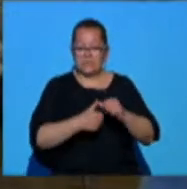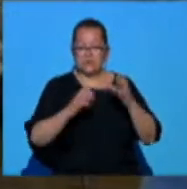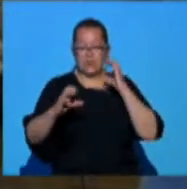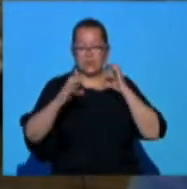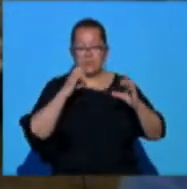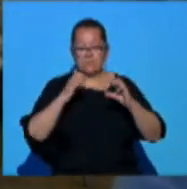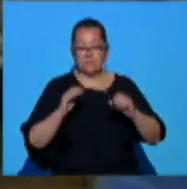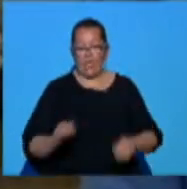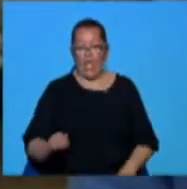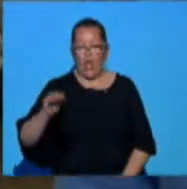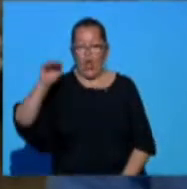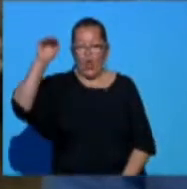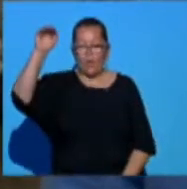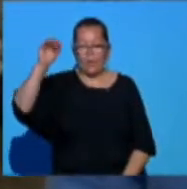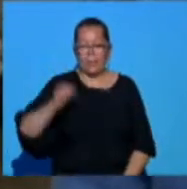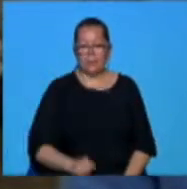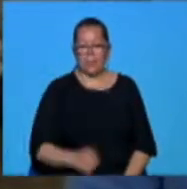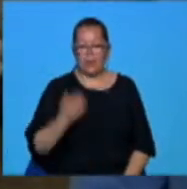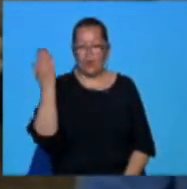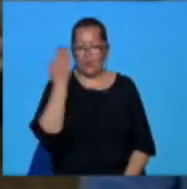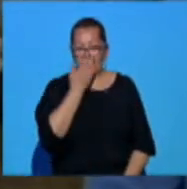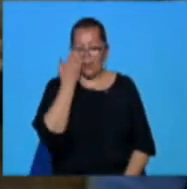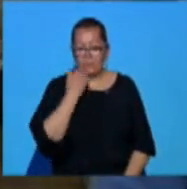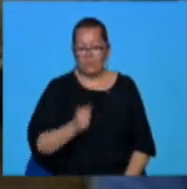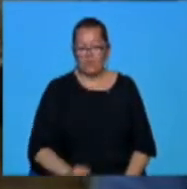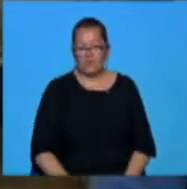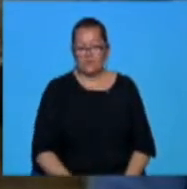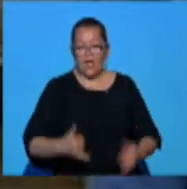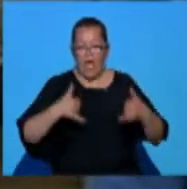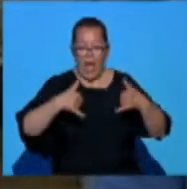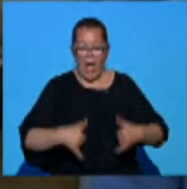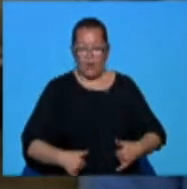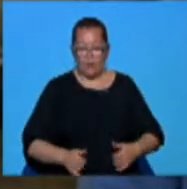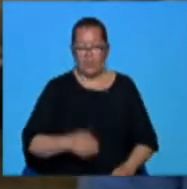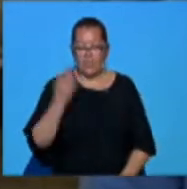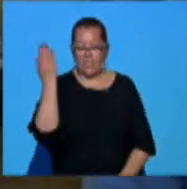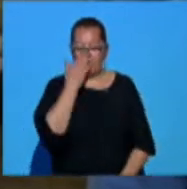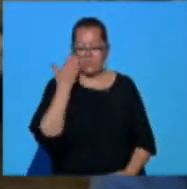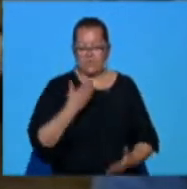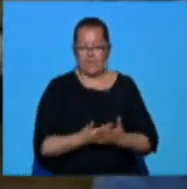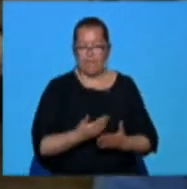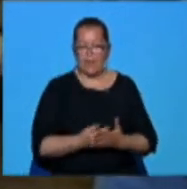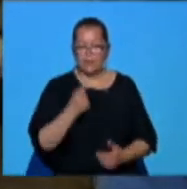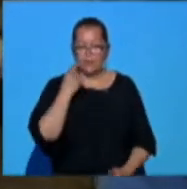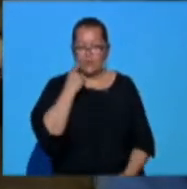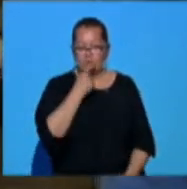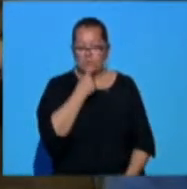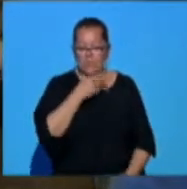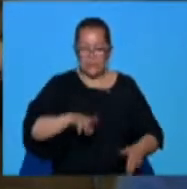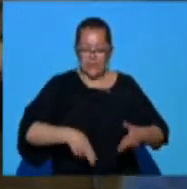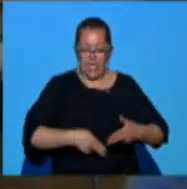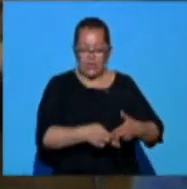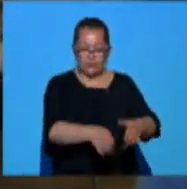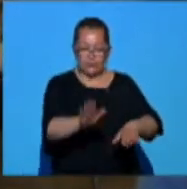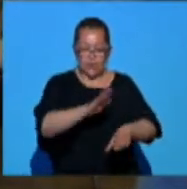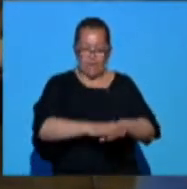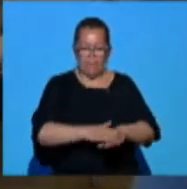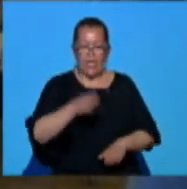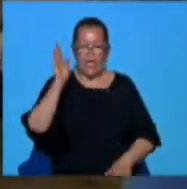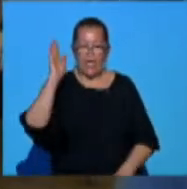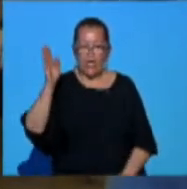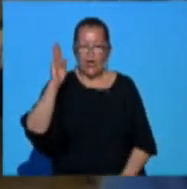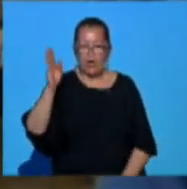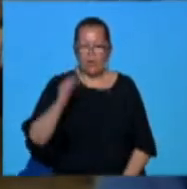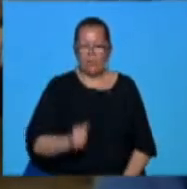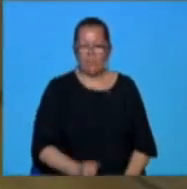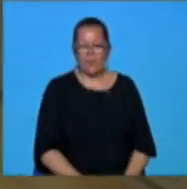Copiii mai mari învață aceste lucruri, iar noi acum le învățăm prin joacă și asta o să ne ajute pe viitor. O să ni se pară o ploare la